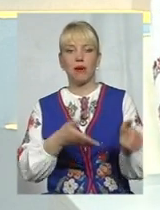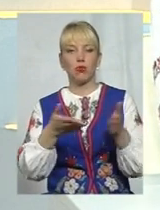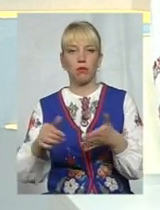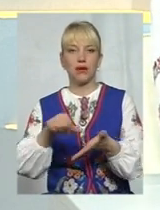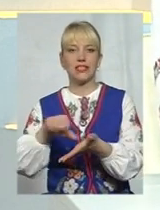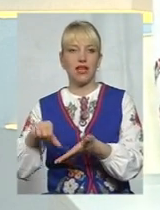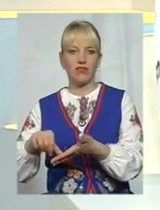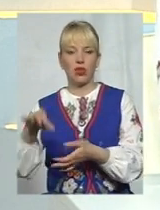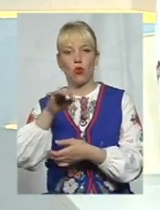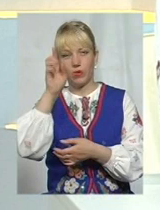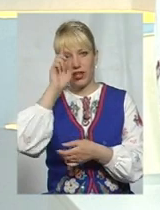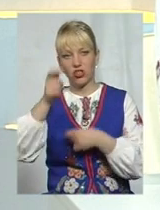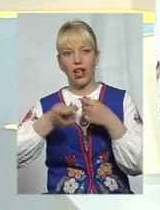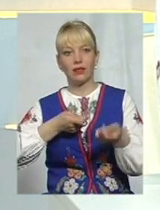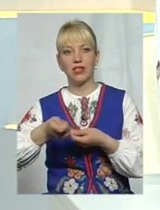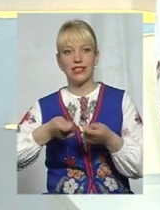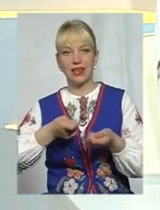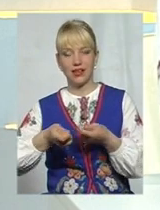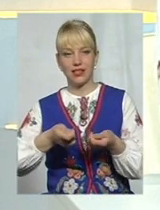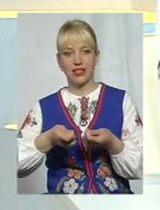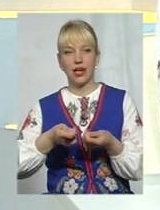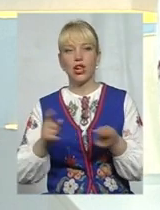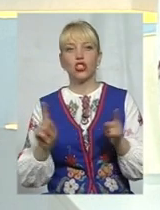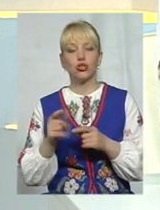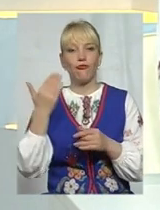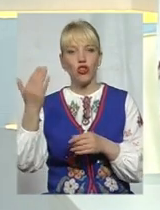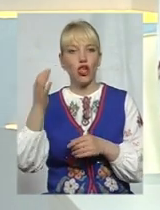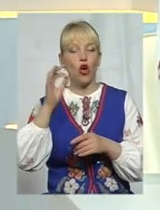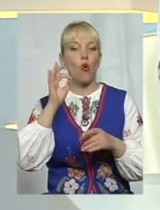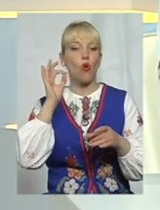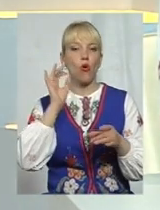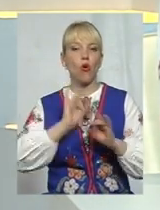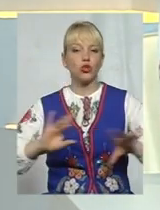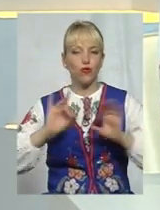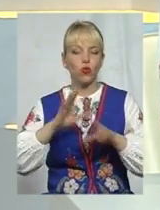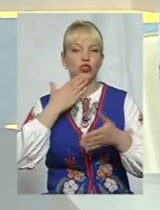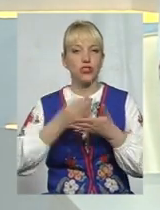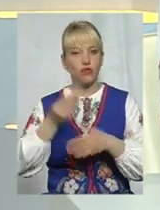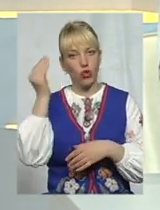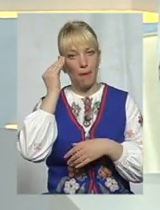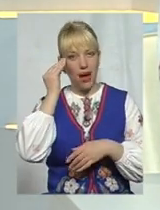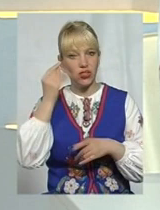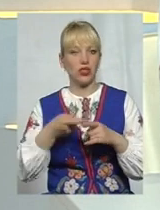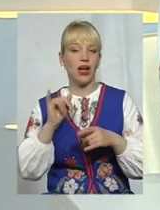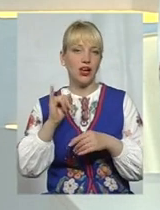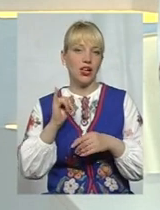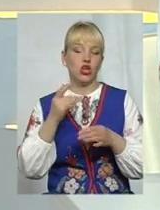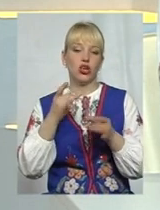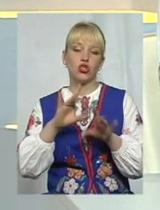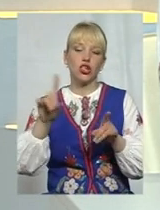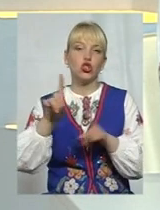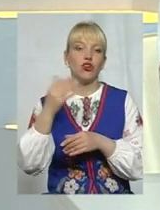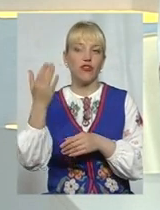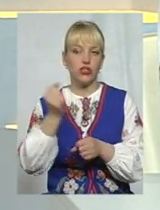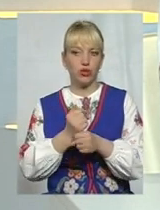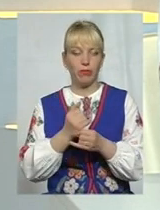облдержадміністрації, аби вони освучили своє бачення і розказали, що ж вони зробили для